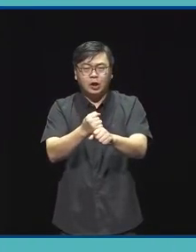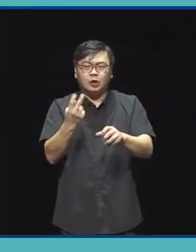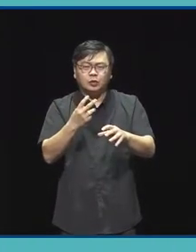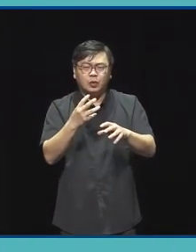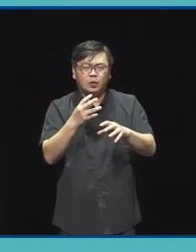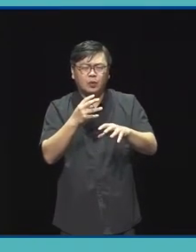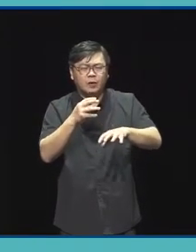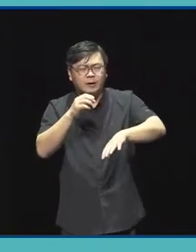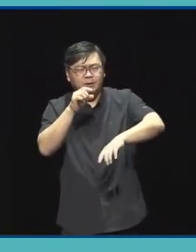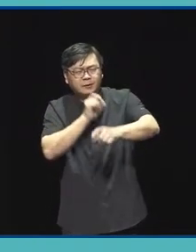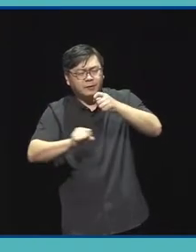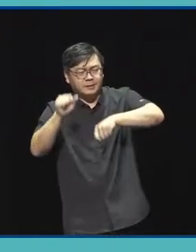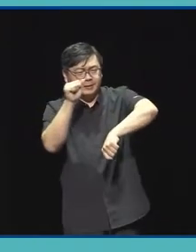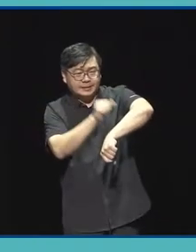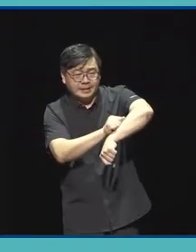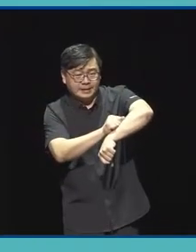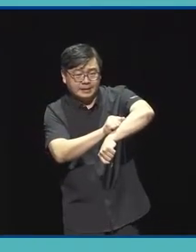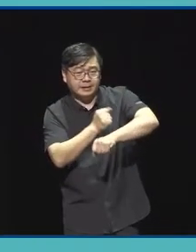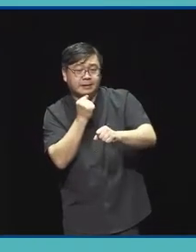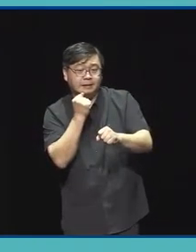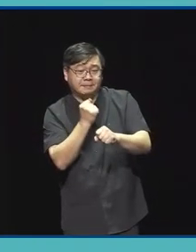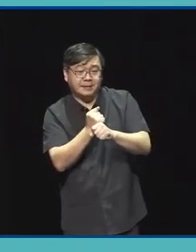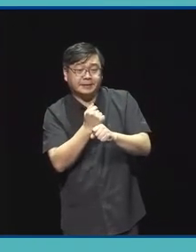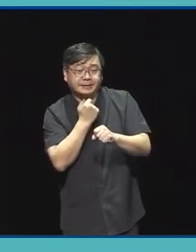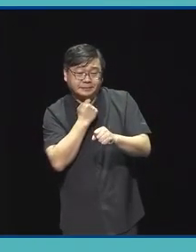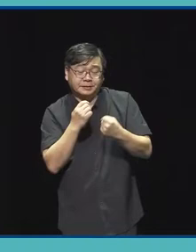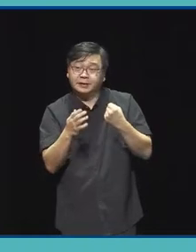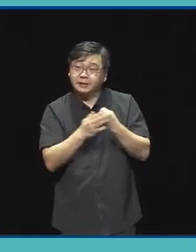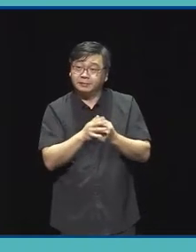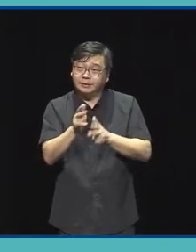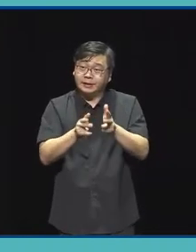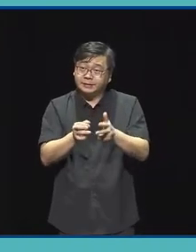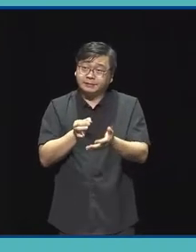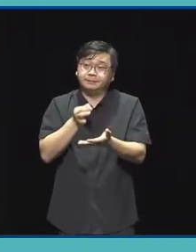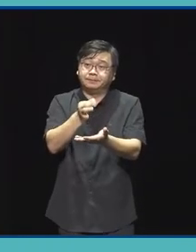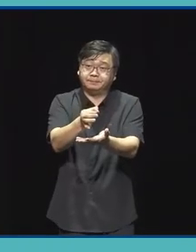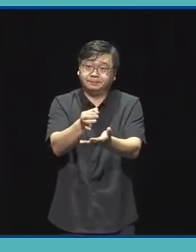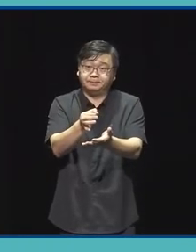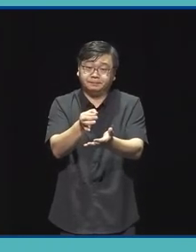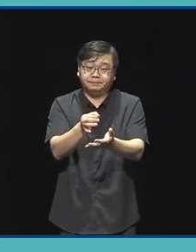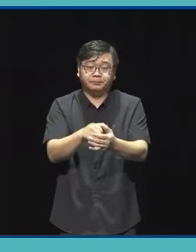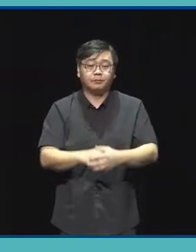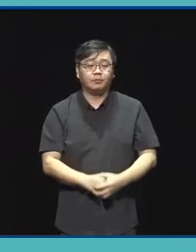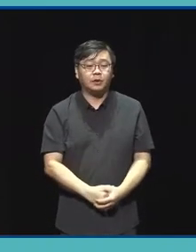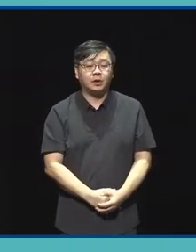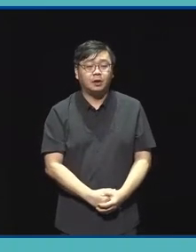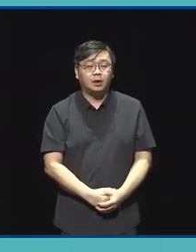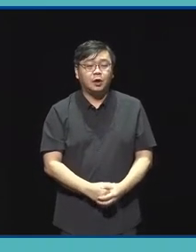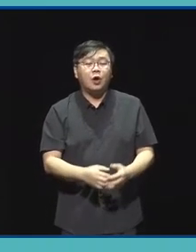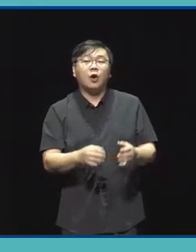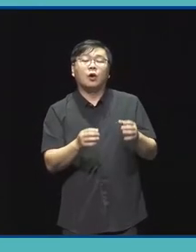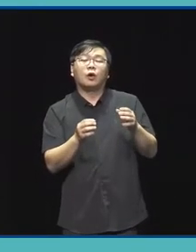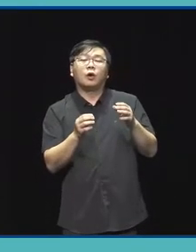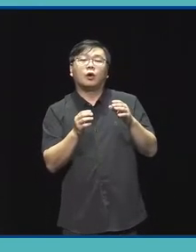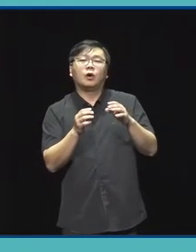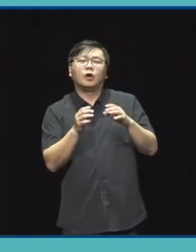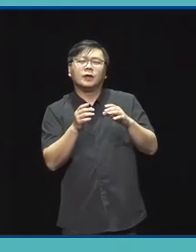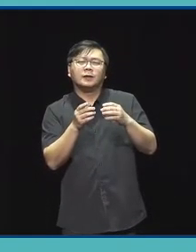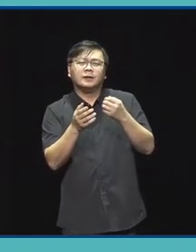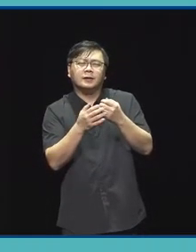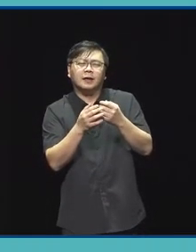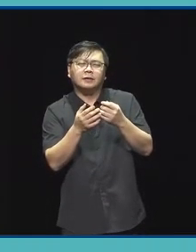취지에서 시작된 사업입니다 그래서 이 사업의 지원 대상은 기존 사업과 다르게 조금 더